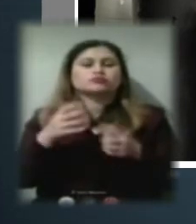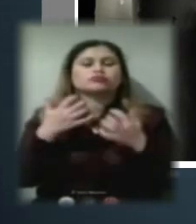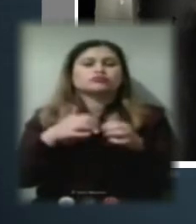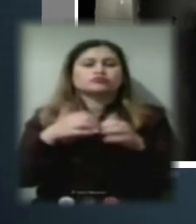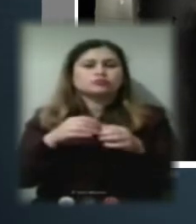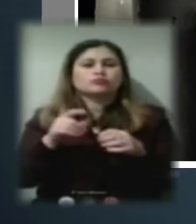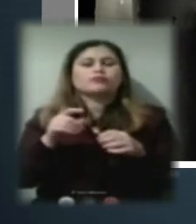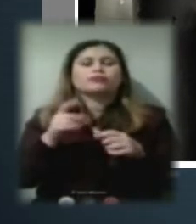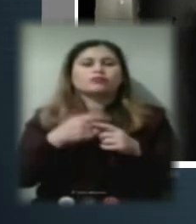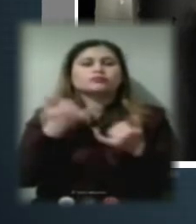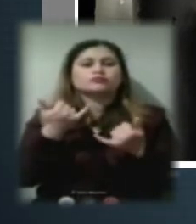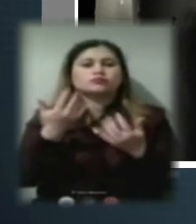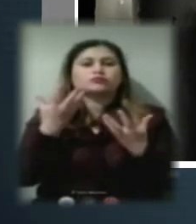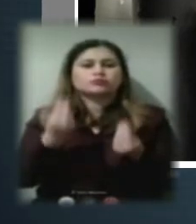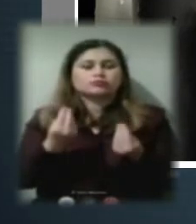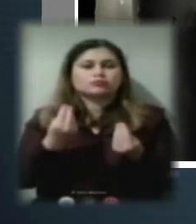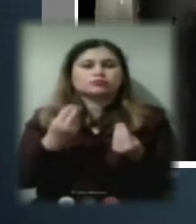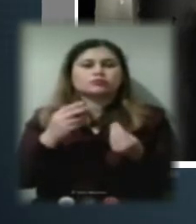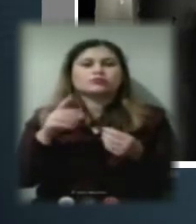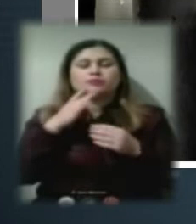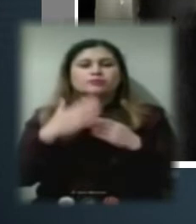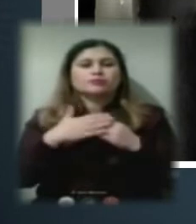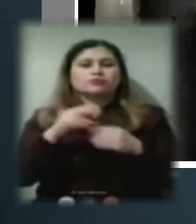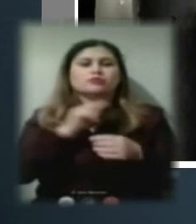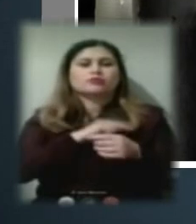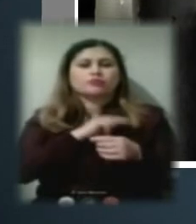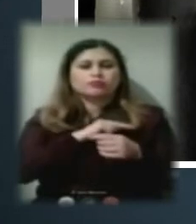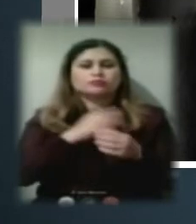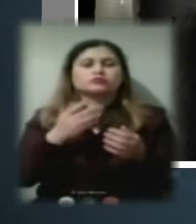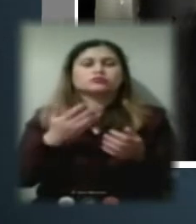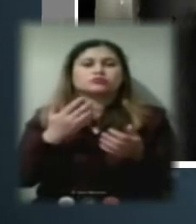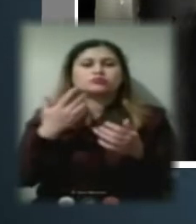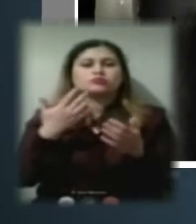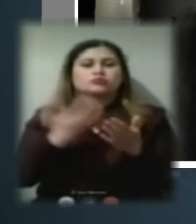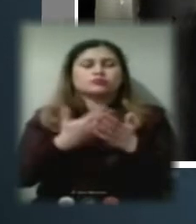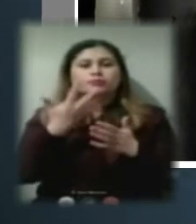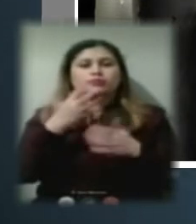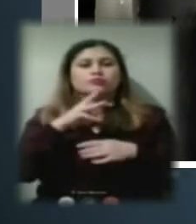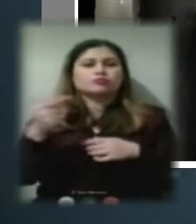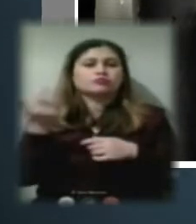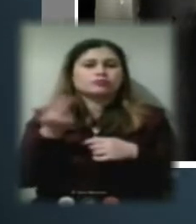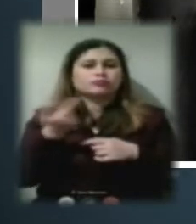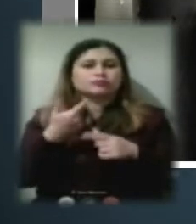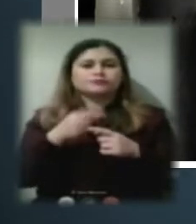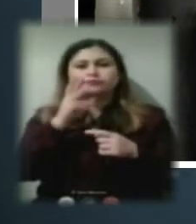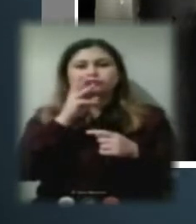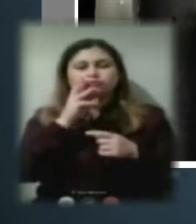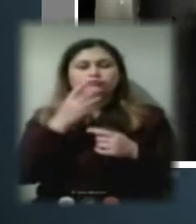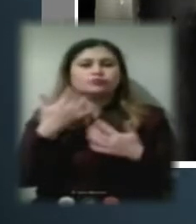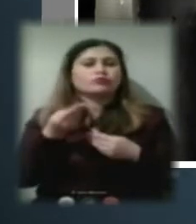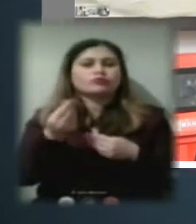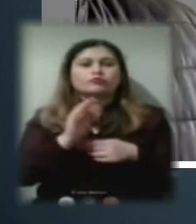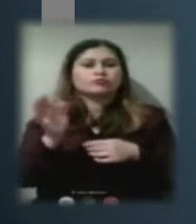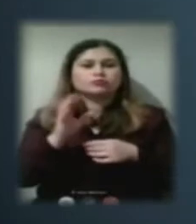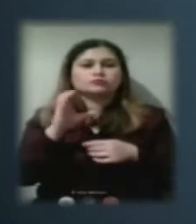день заборгованість перед працівниками складає близько 5 мільйонів гривень. Заробітня плата не виплачувалася з вересня